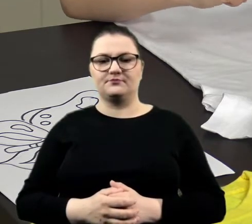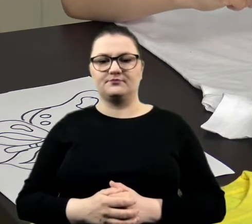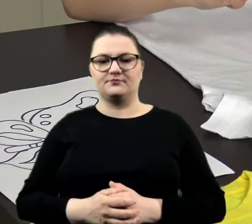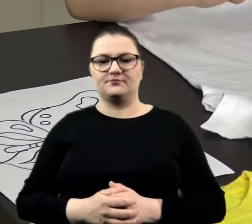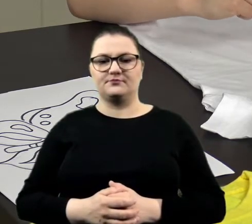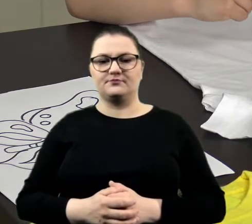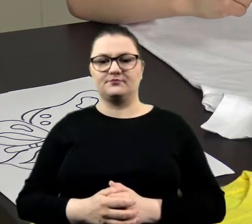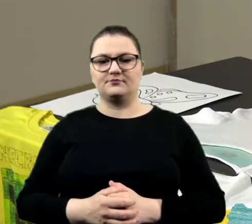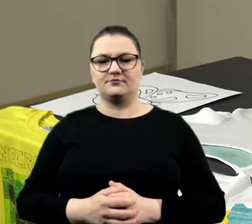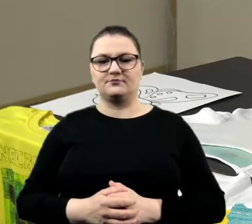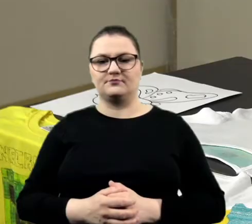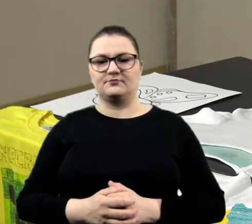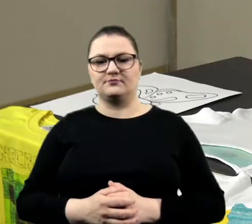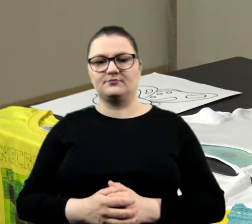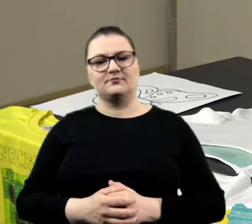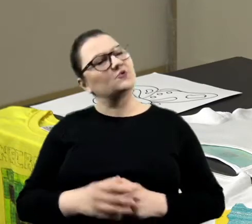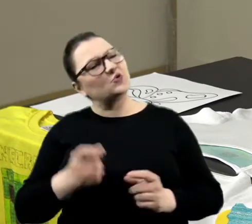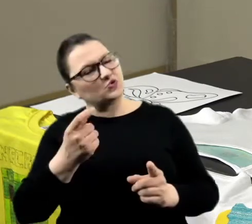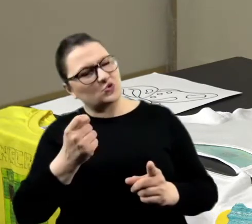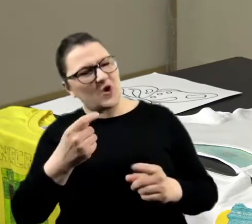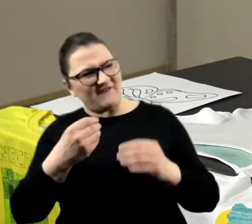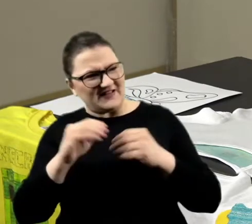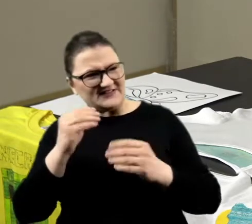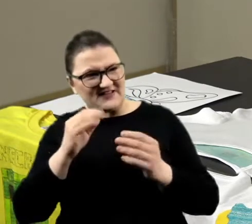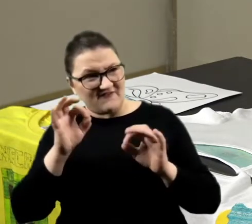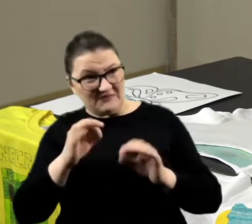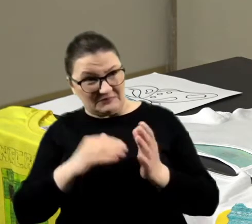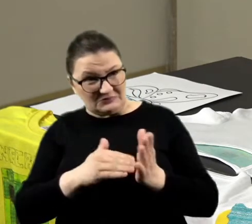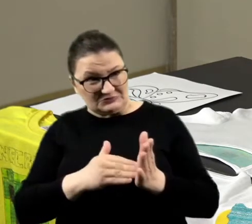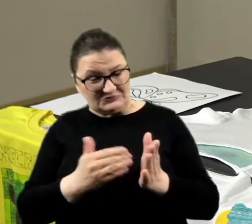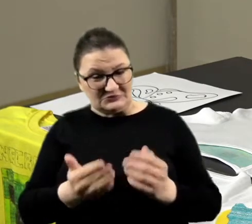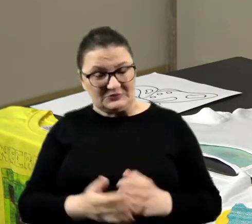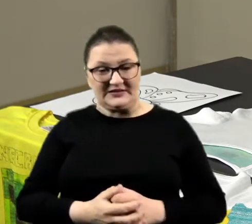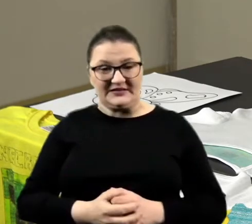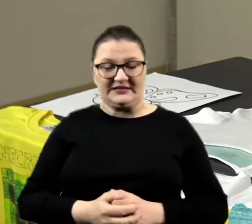Potrzebuję trochę więcej farby. No,